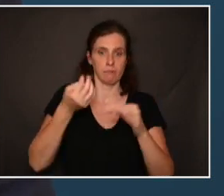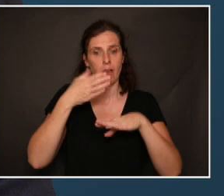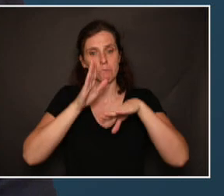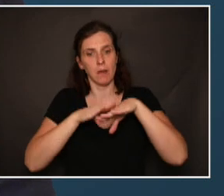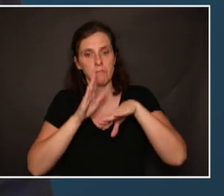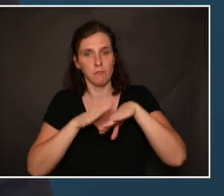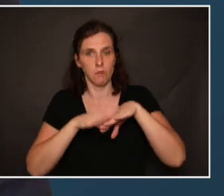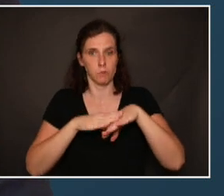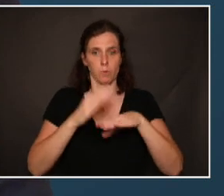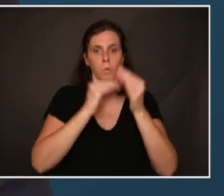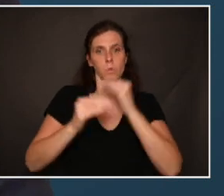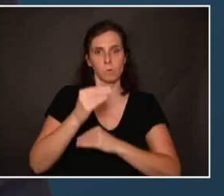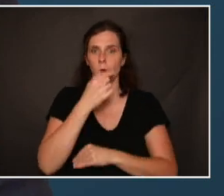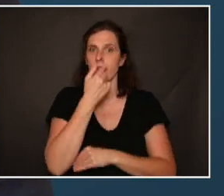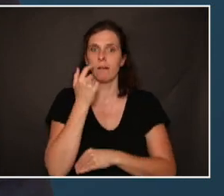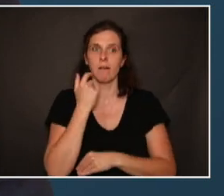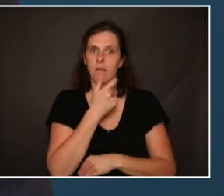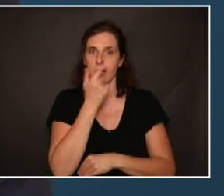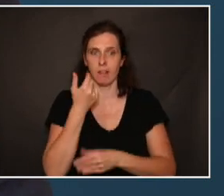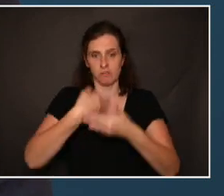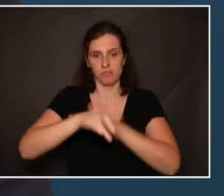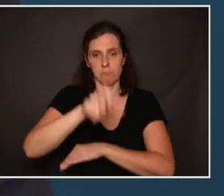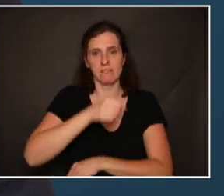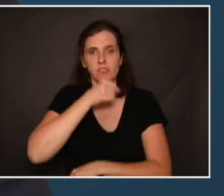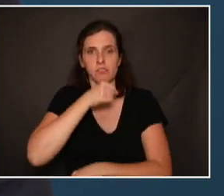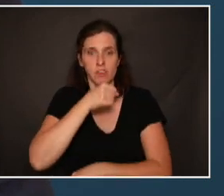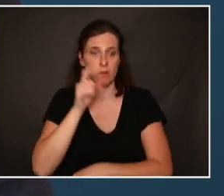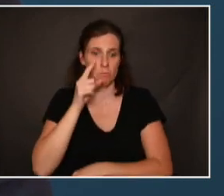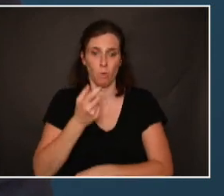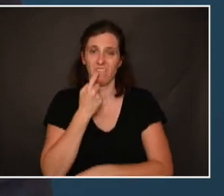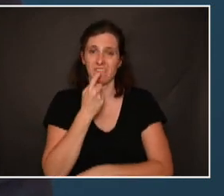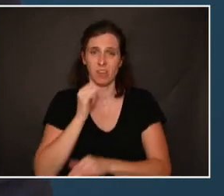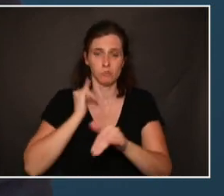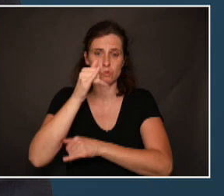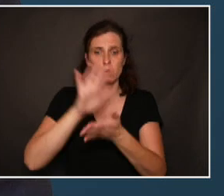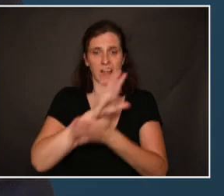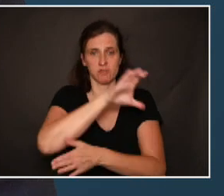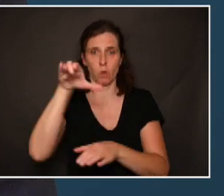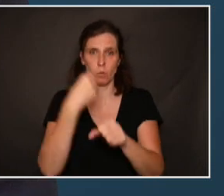et des soins buccodentaires chez les personnes âgées pour leur permettre de garder des dents jusqu'à 100 ans.